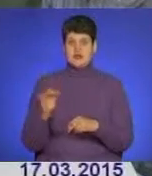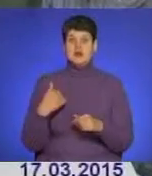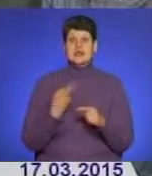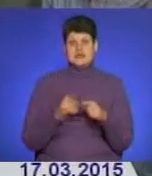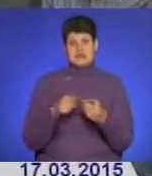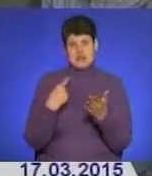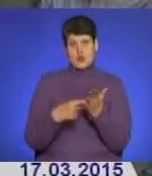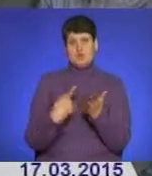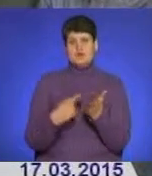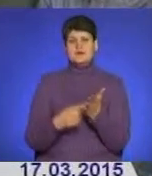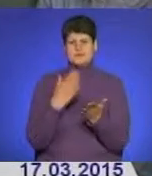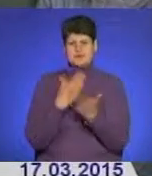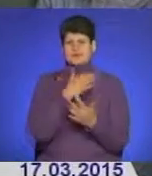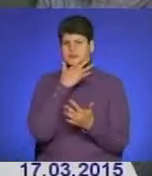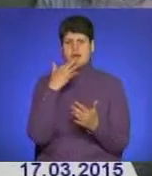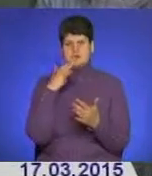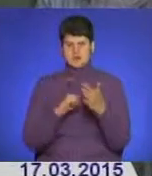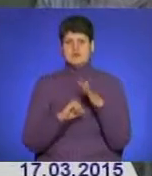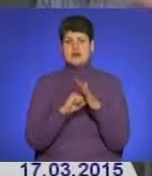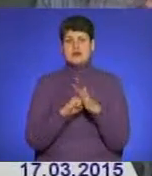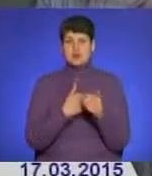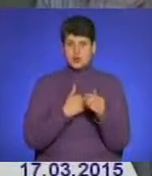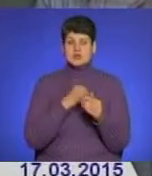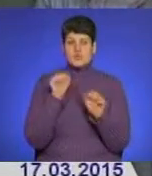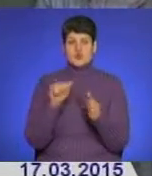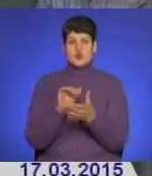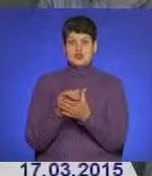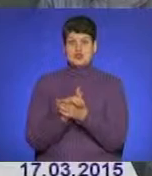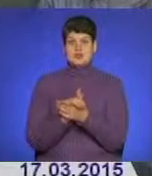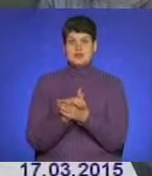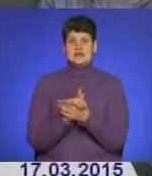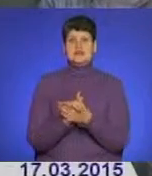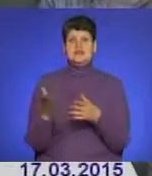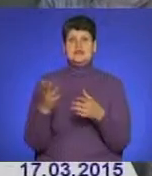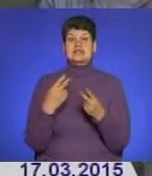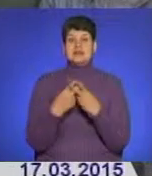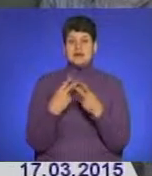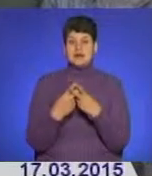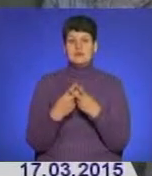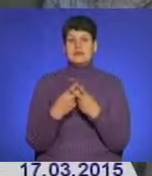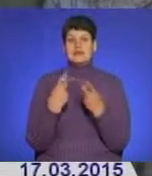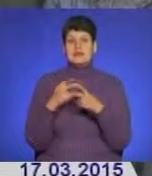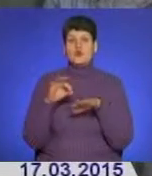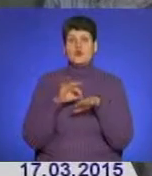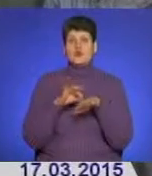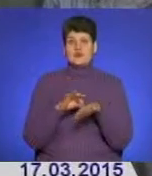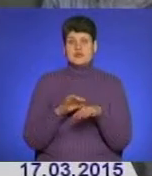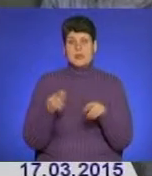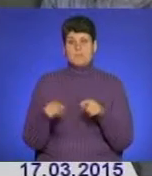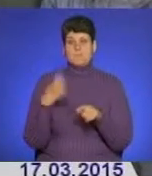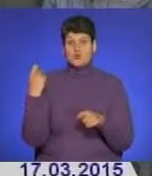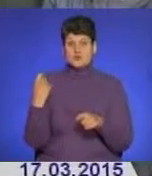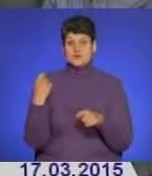доведемо. Є достатньо підстав. Якщо хочете, я вам можу ознайомити з матеріалами кримінального провадження, яке порушене і якраз за попереднюються.